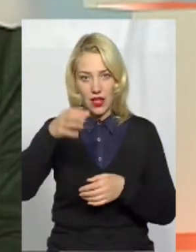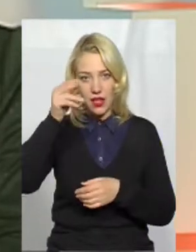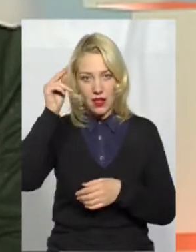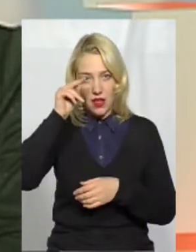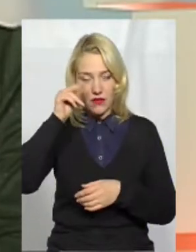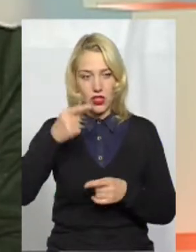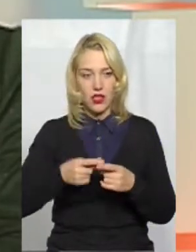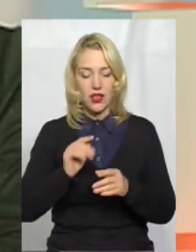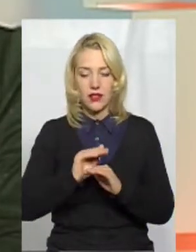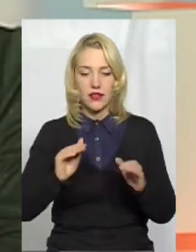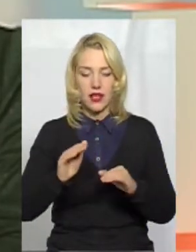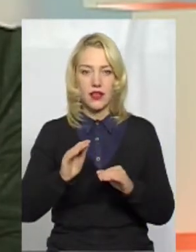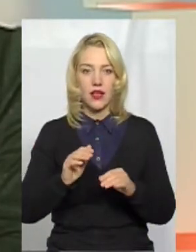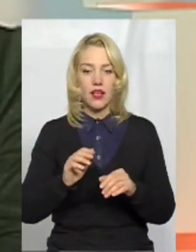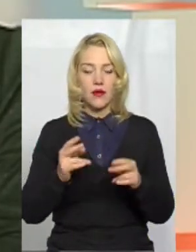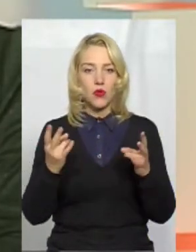дітей не більше 20.